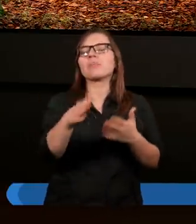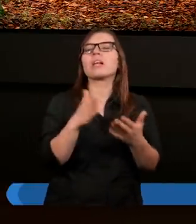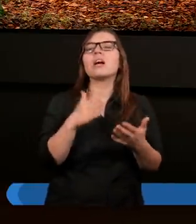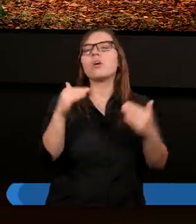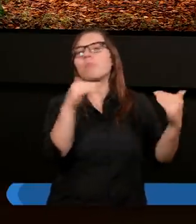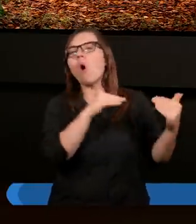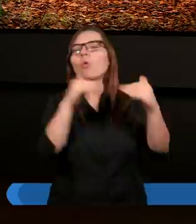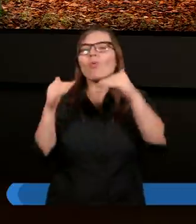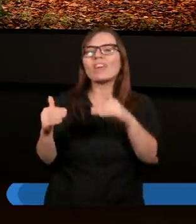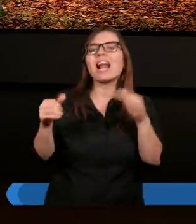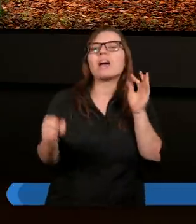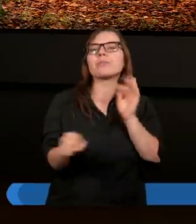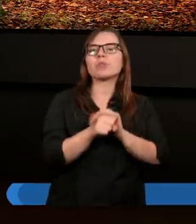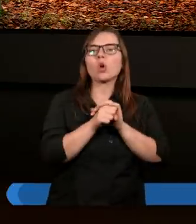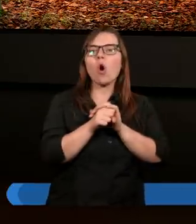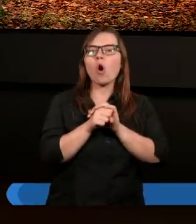Jezus porównał